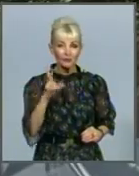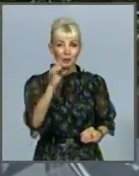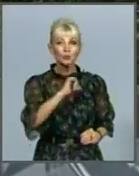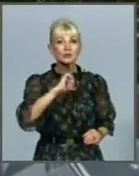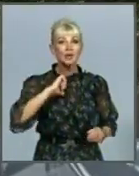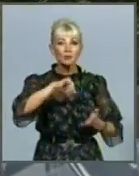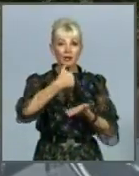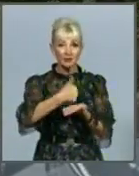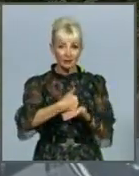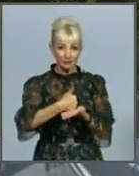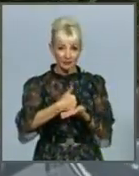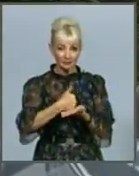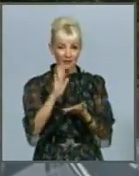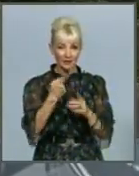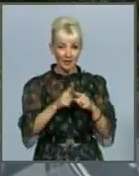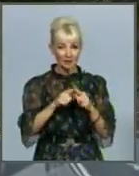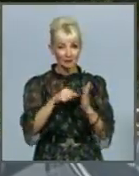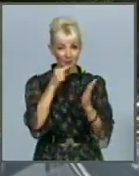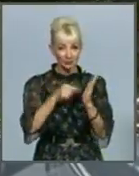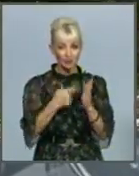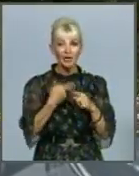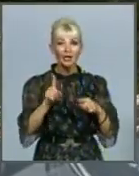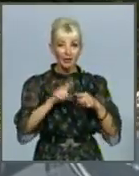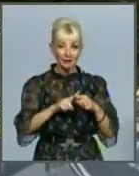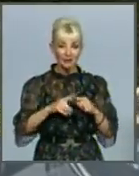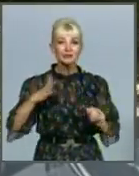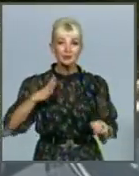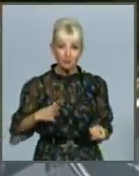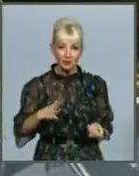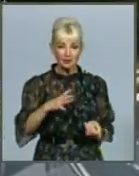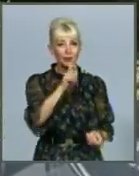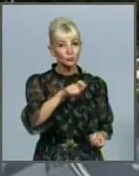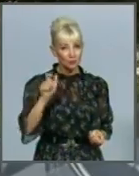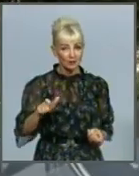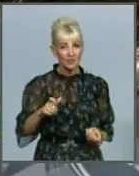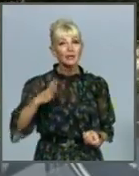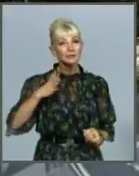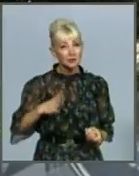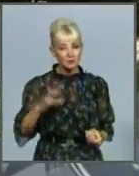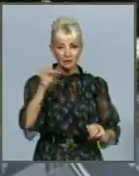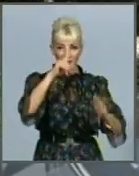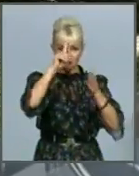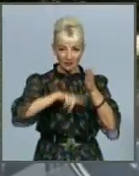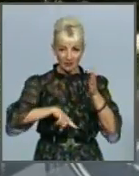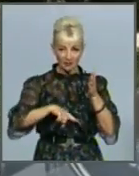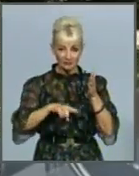найголовніше в цьому питані – це терпення людей, терпення і вера.